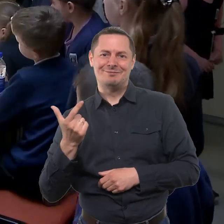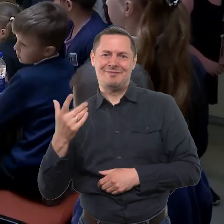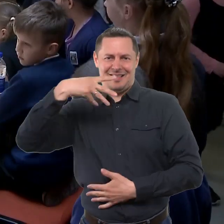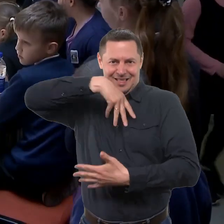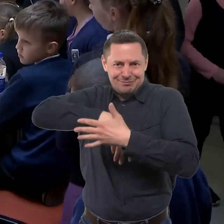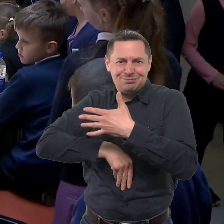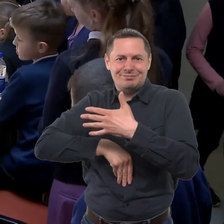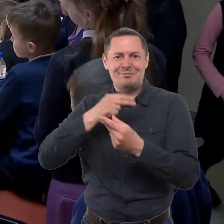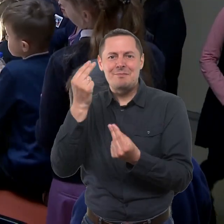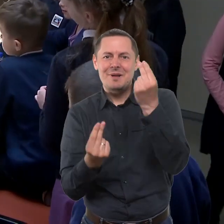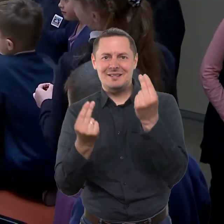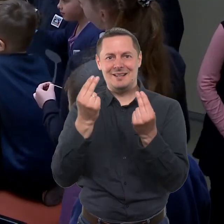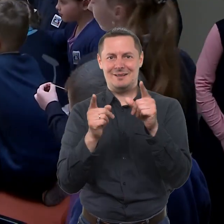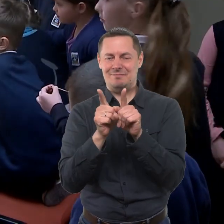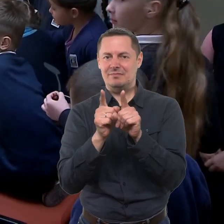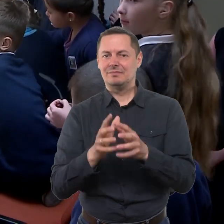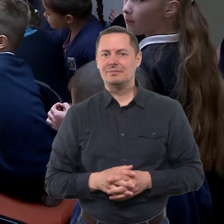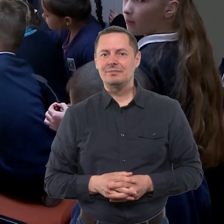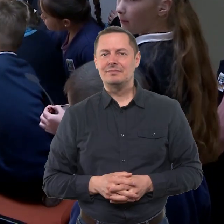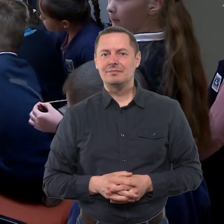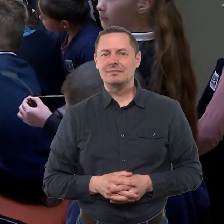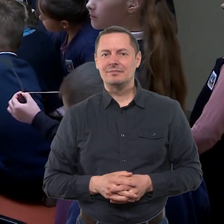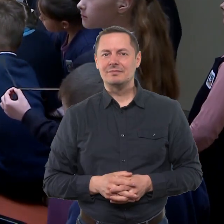virsti šmaikščiais pasakos herojais.